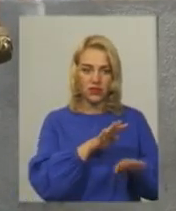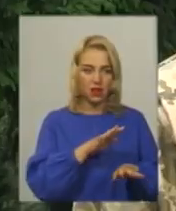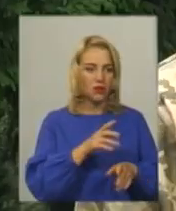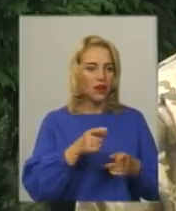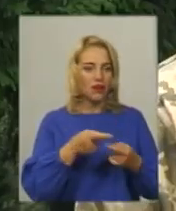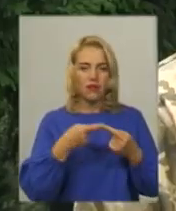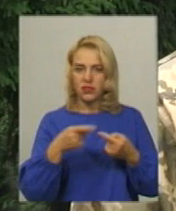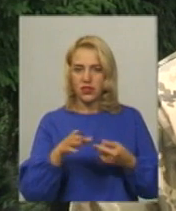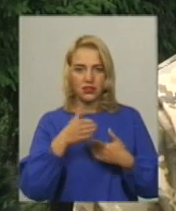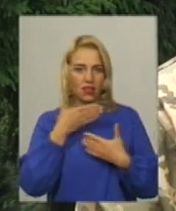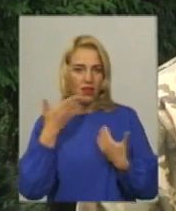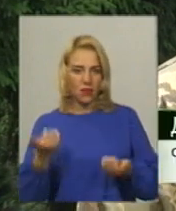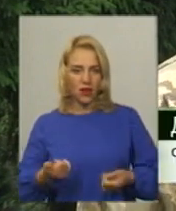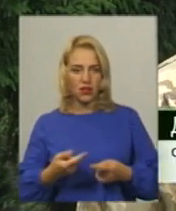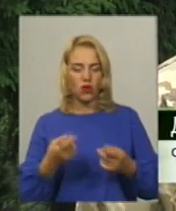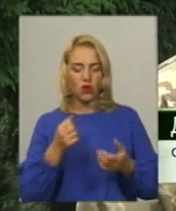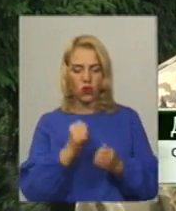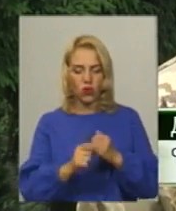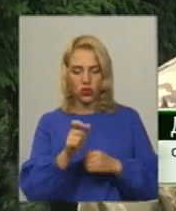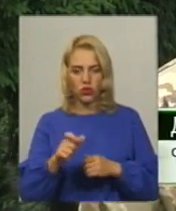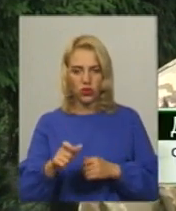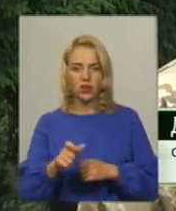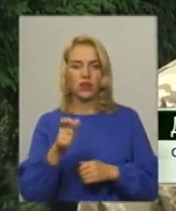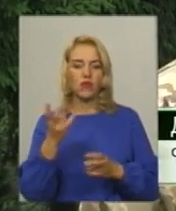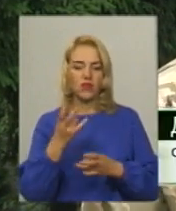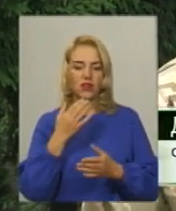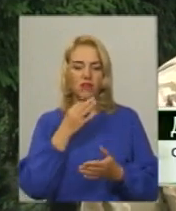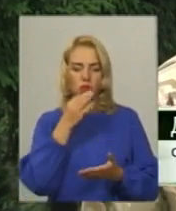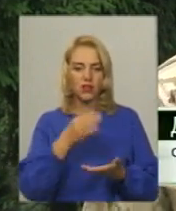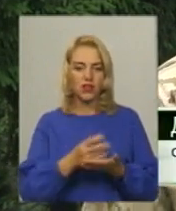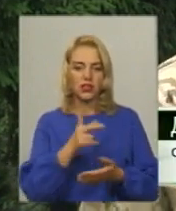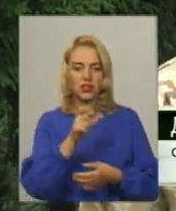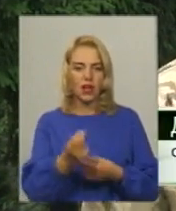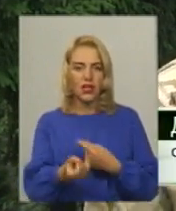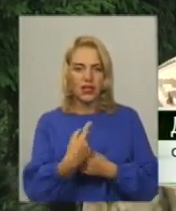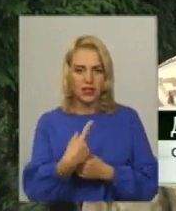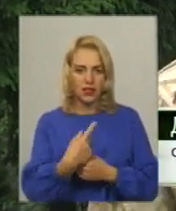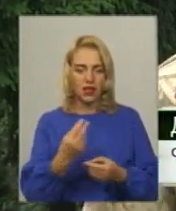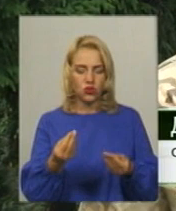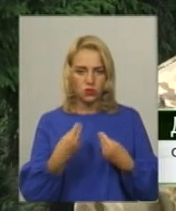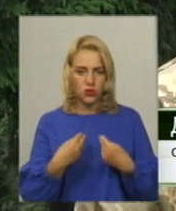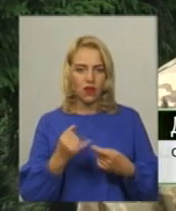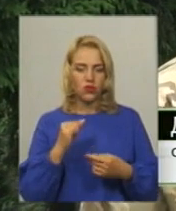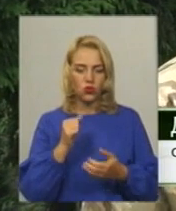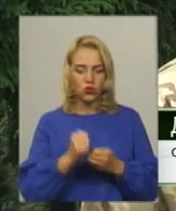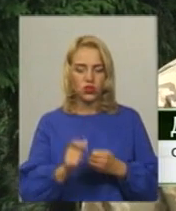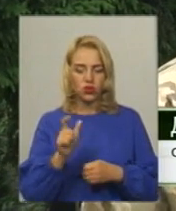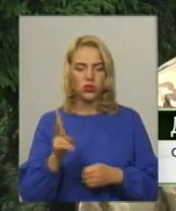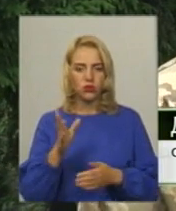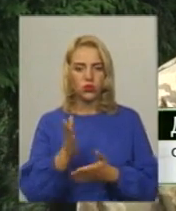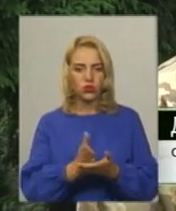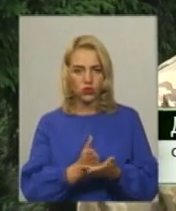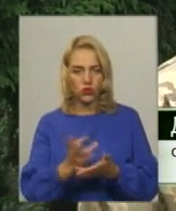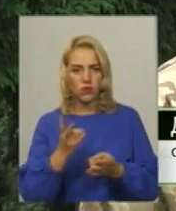немає Кожен повинен відповідати за свою поставлену задачу І кожна людина, яка служила, повинна